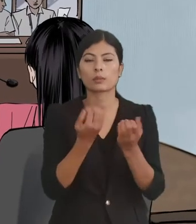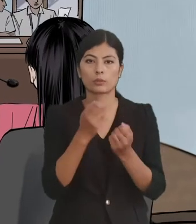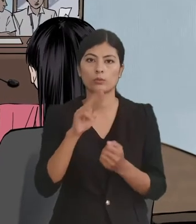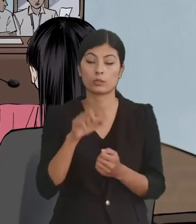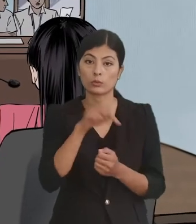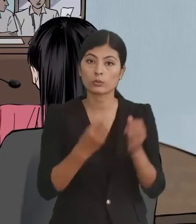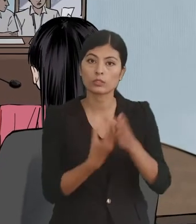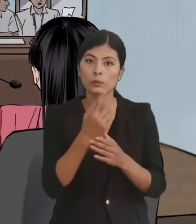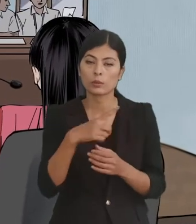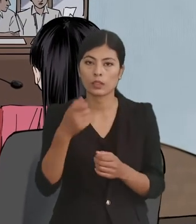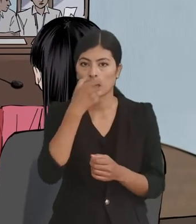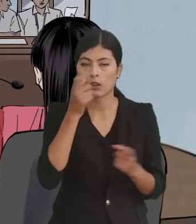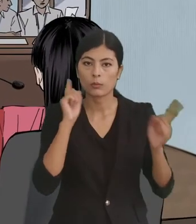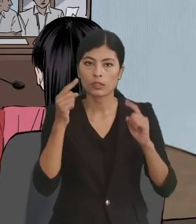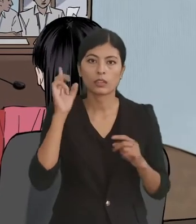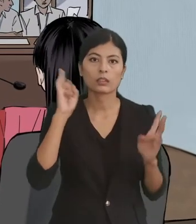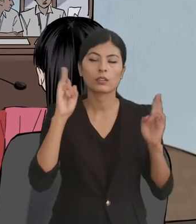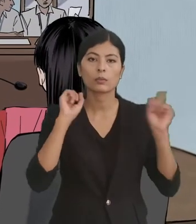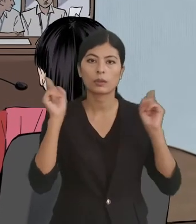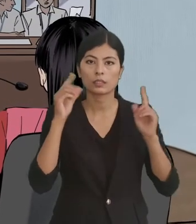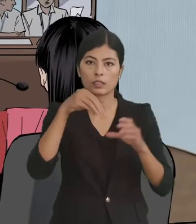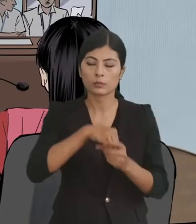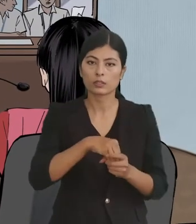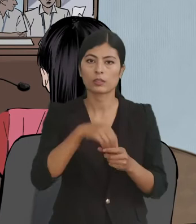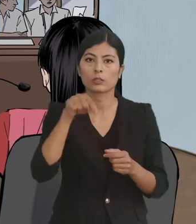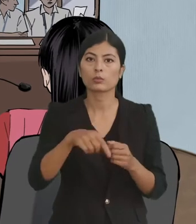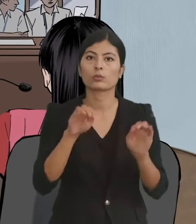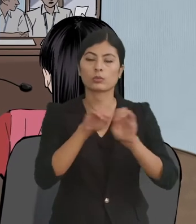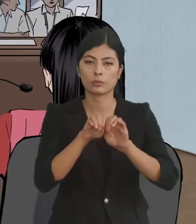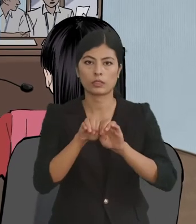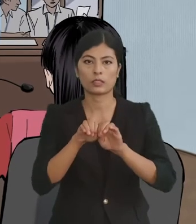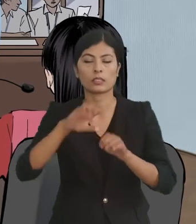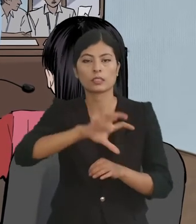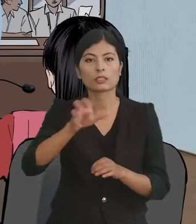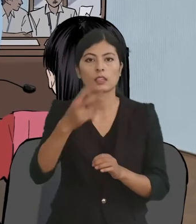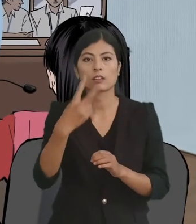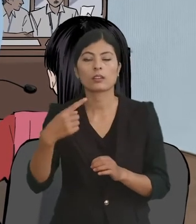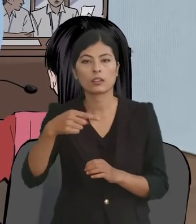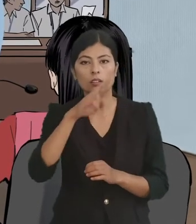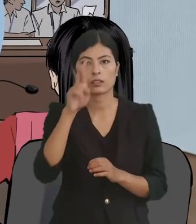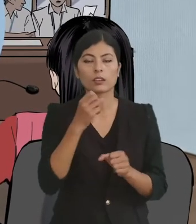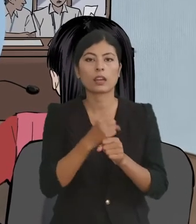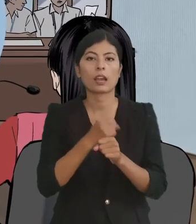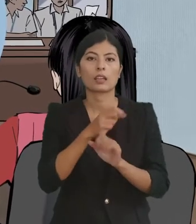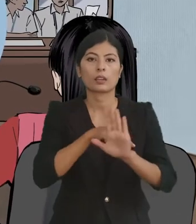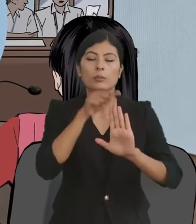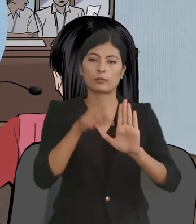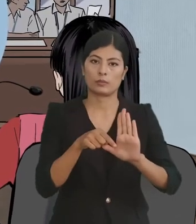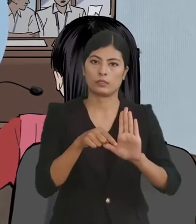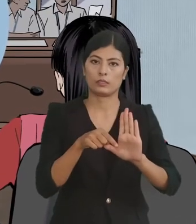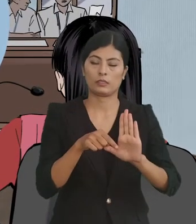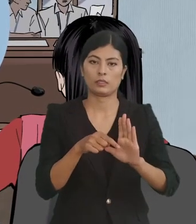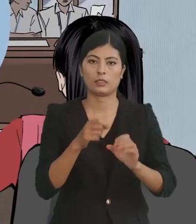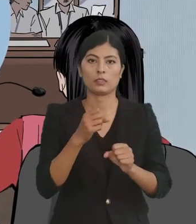लागी गाउन पालीका नगर पालीकाले प्रिशन प्रणाली समंदी इस्ताने एन वा कारेविदी नियर्जेसी का तयार पारी गाउन